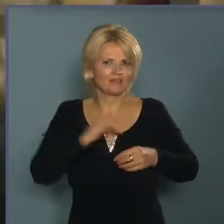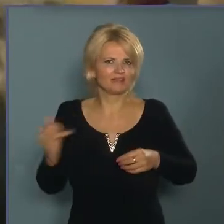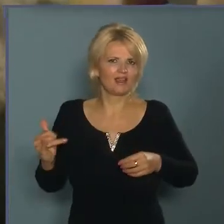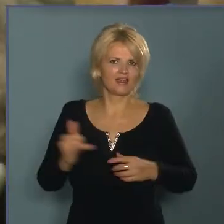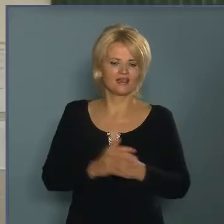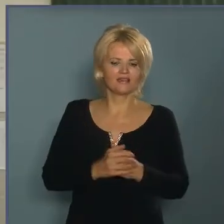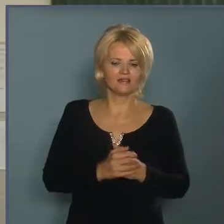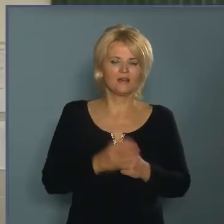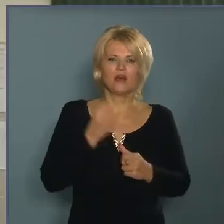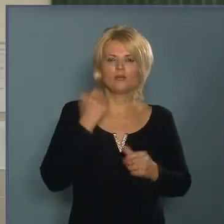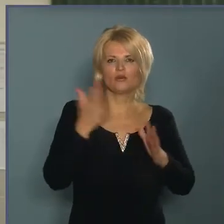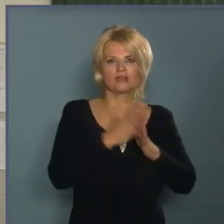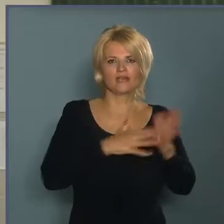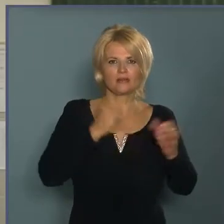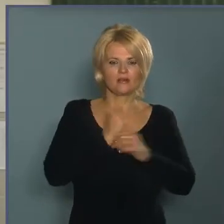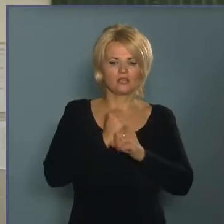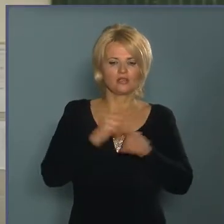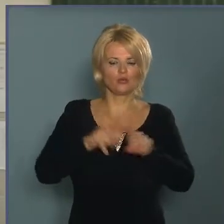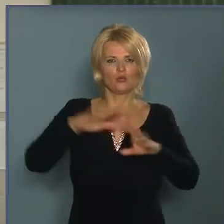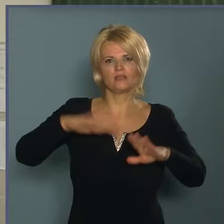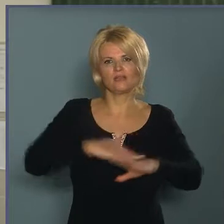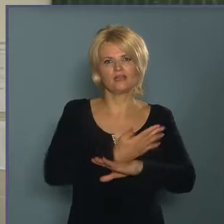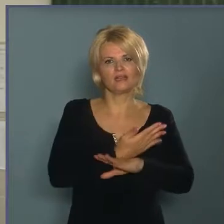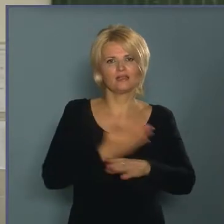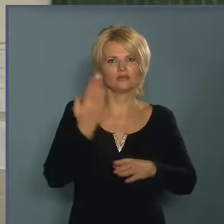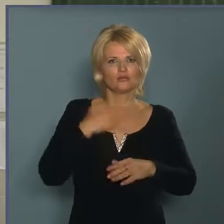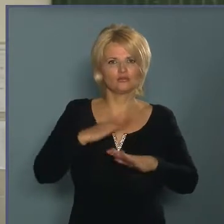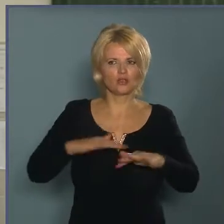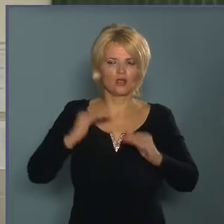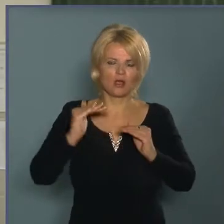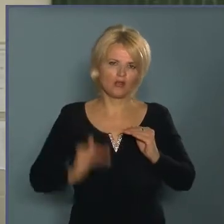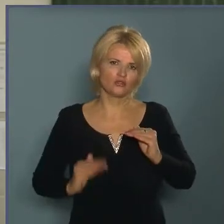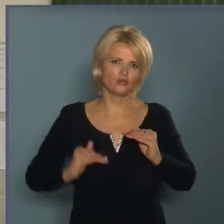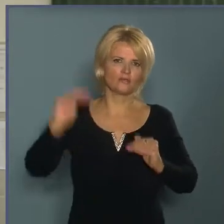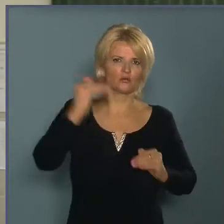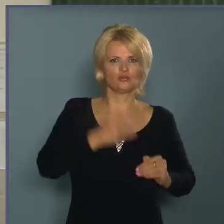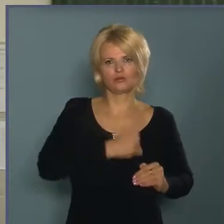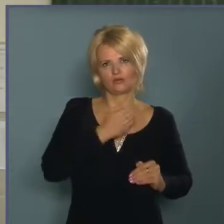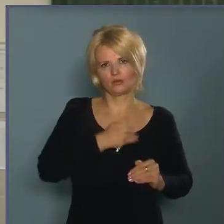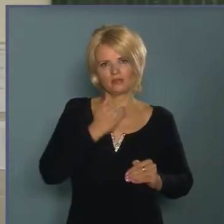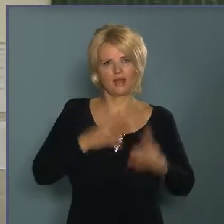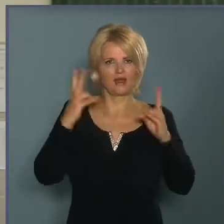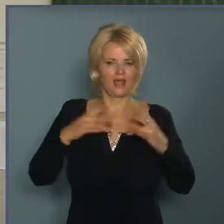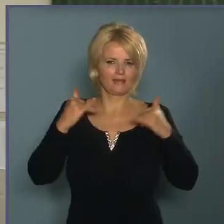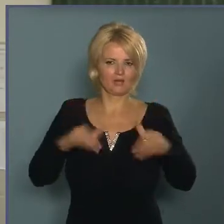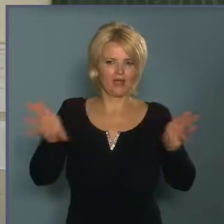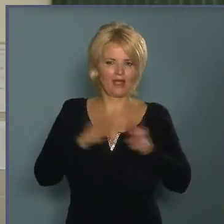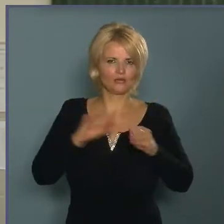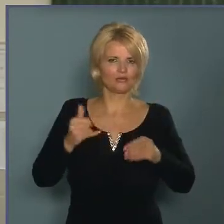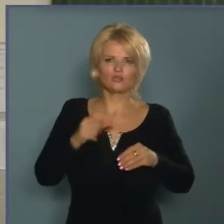Amikor kezdetben kicsináltuk, akkor úgy éreztük, hogy könnyebb, hogyha csak fősőség, csak alsósod. Na már tudjuk, hogy lehet együtt is.